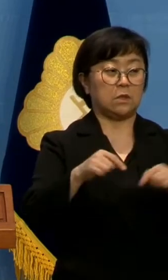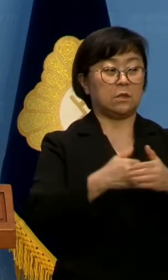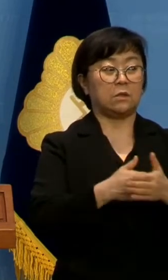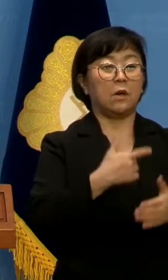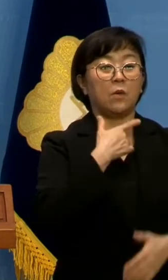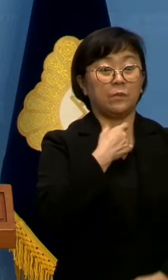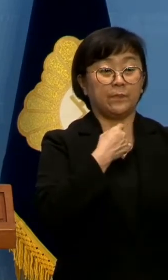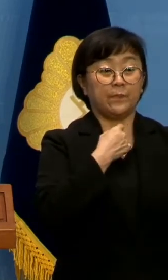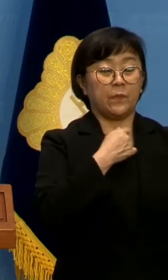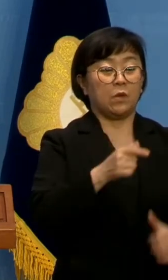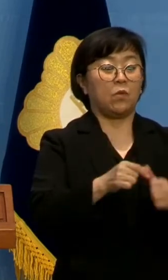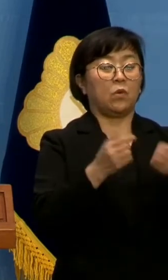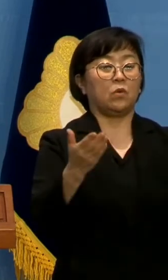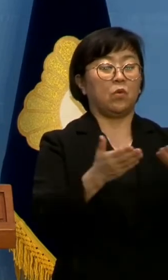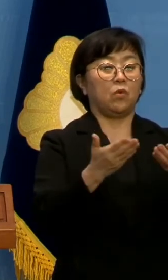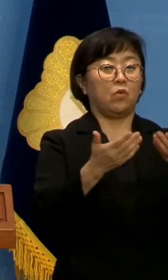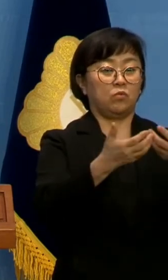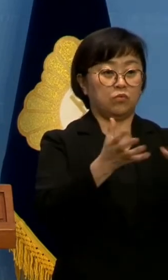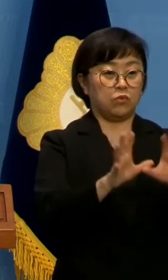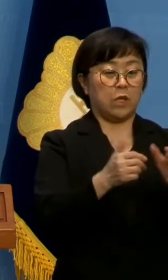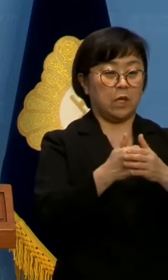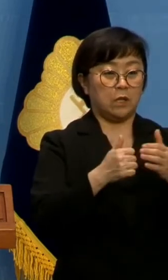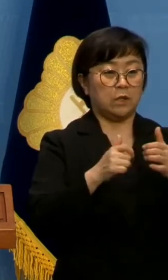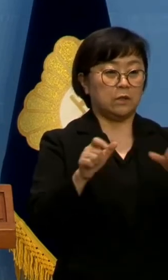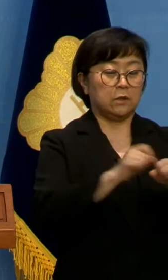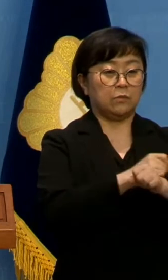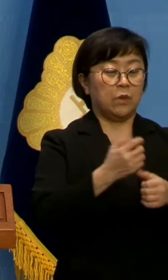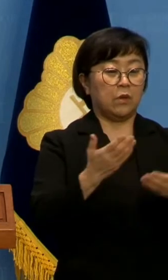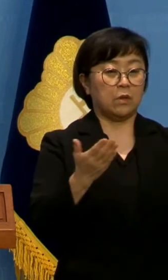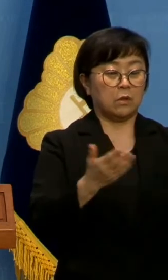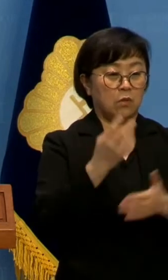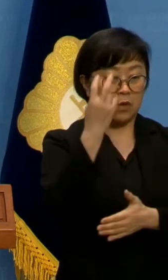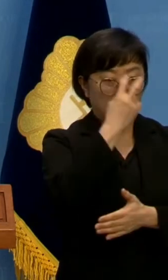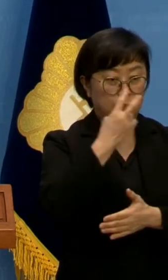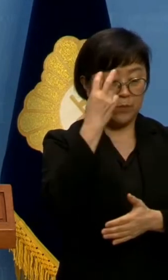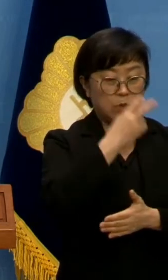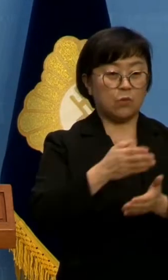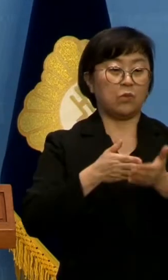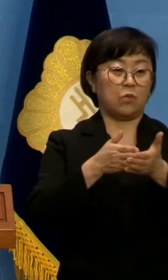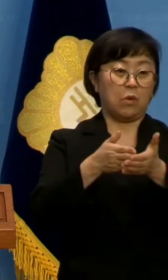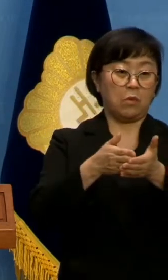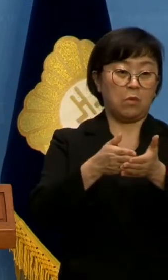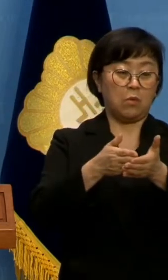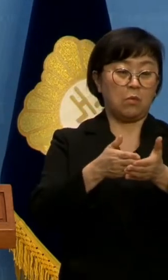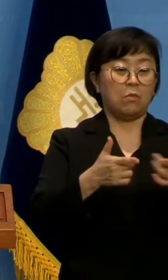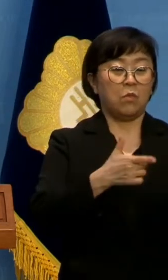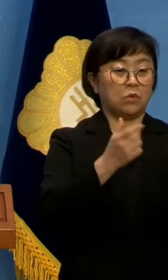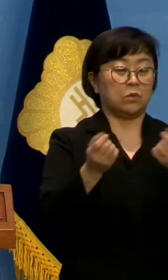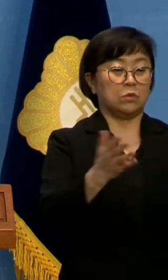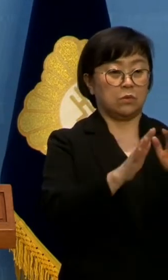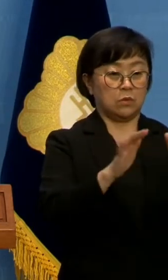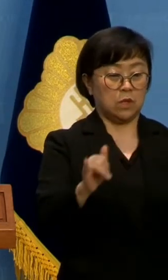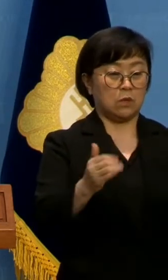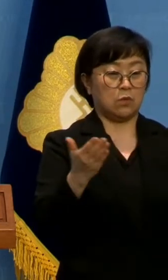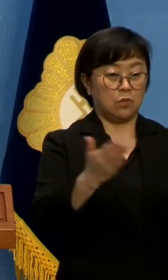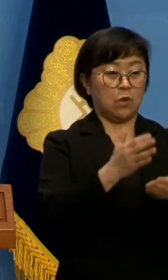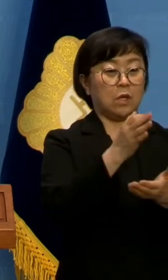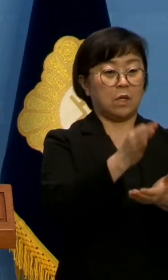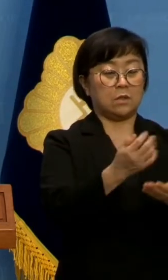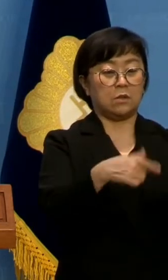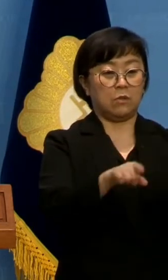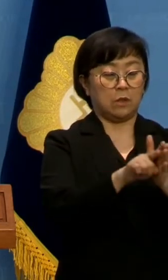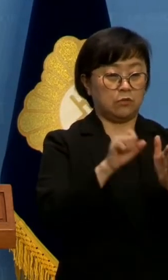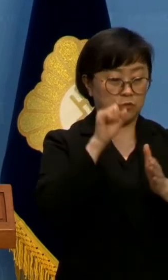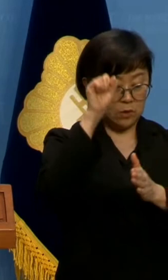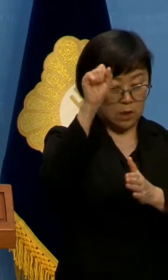고용노동부의 성실한 특별고용감독을 당위 요구하며 모든 노동자들의 노동의 가치를